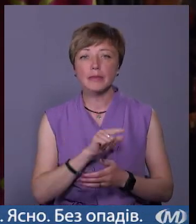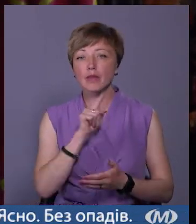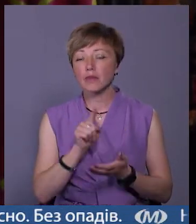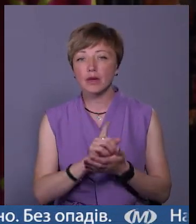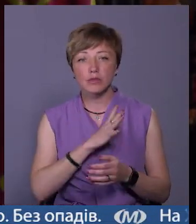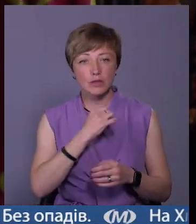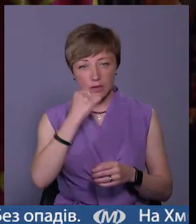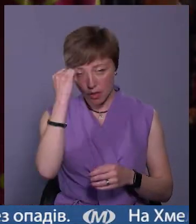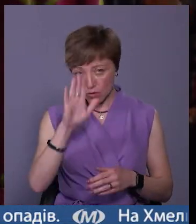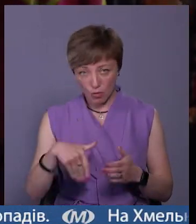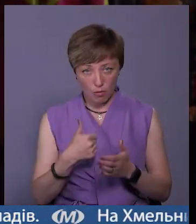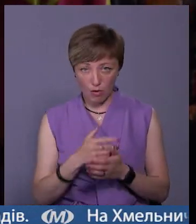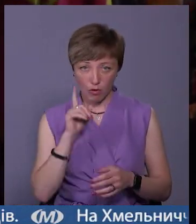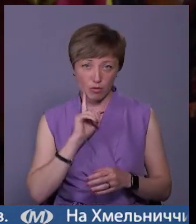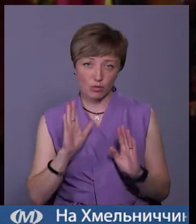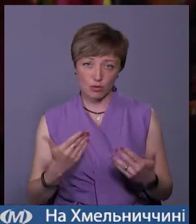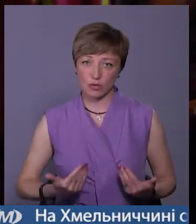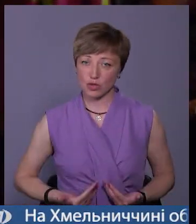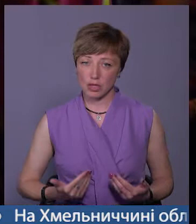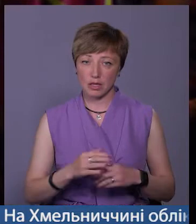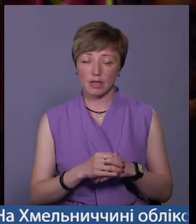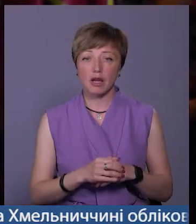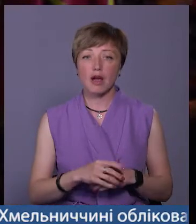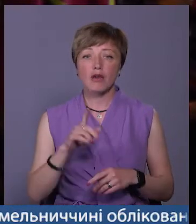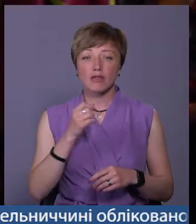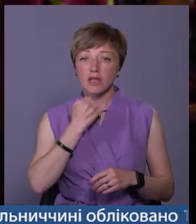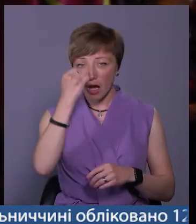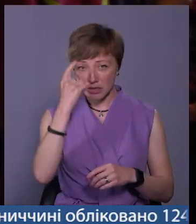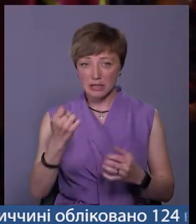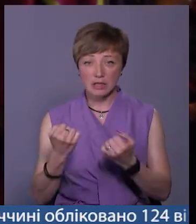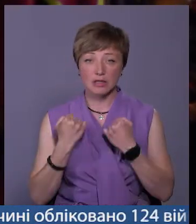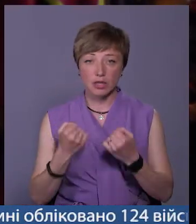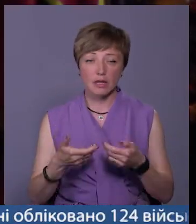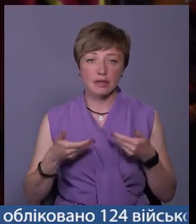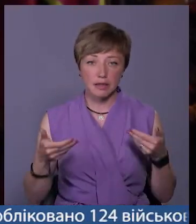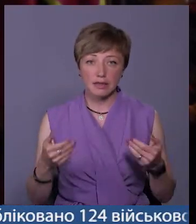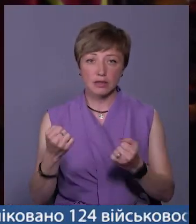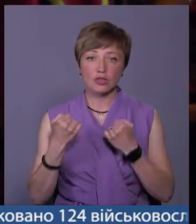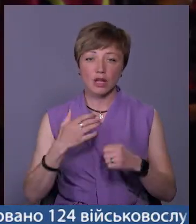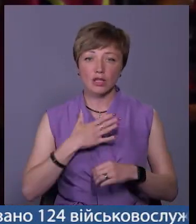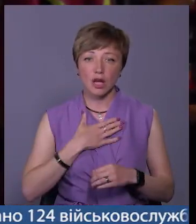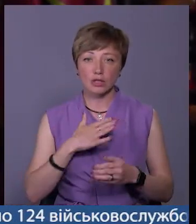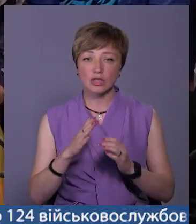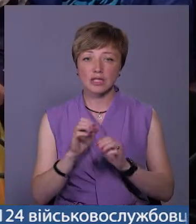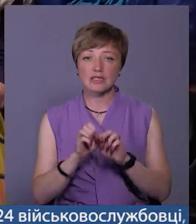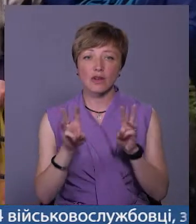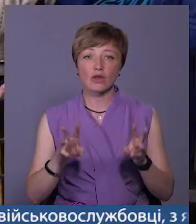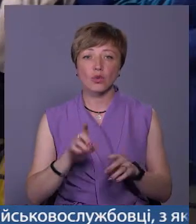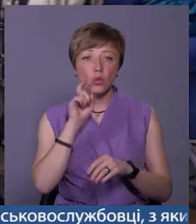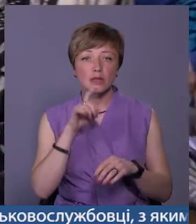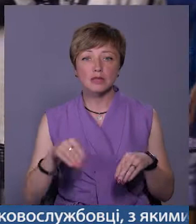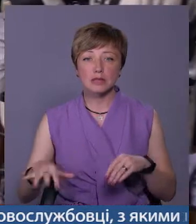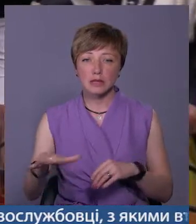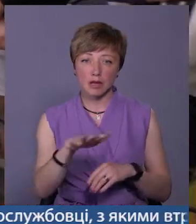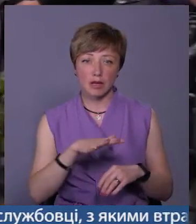бути вдячні, допоки будемо жити. Вдячні за те, що захищали нас, захищали нашу святу українську землю. І